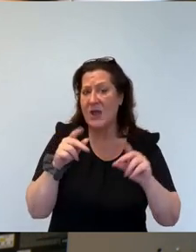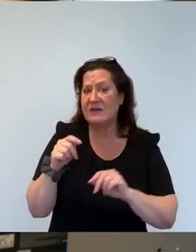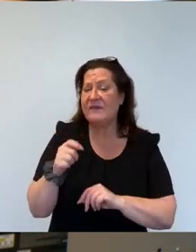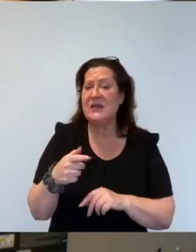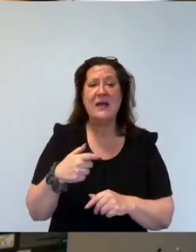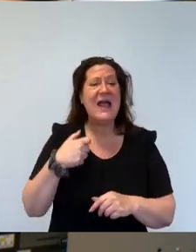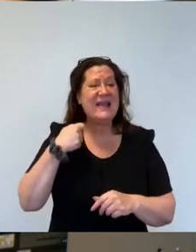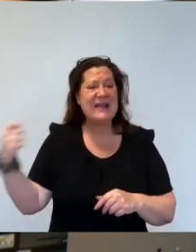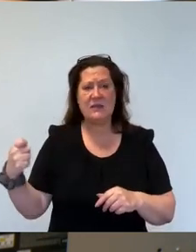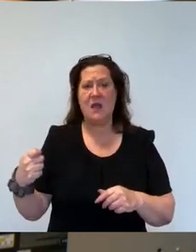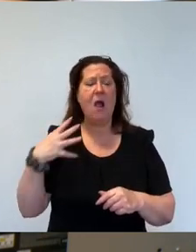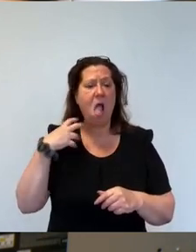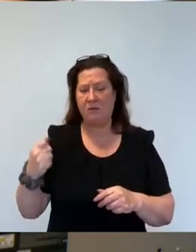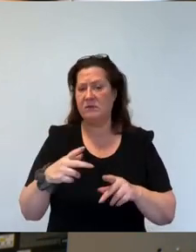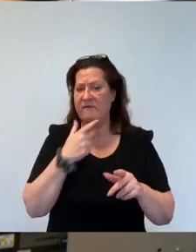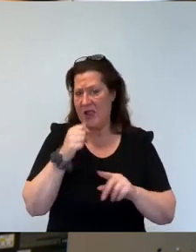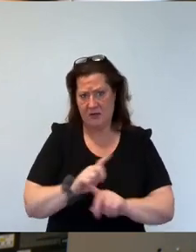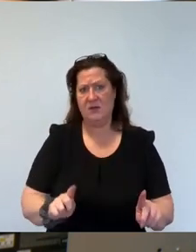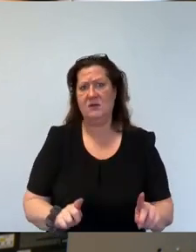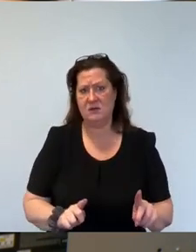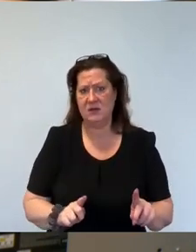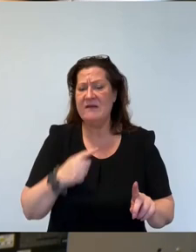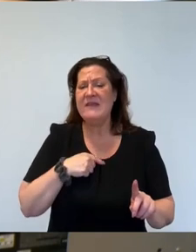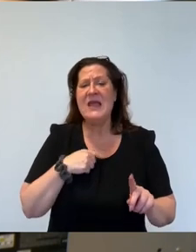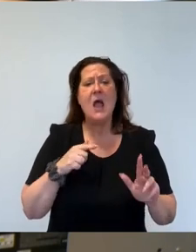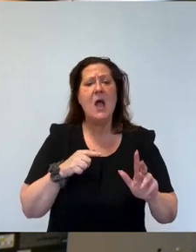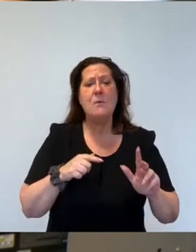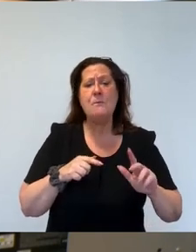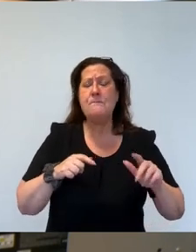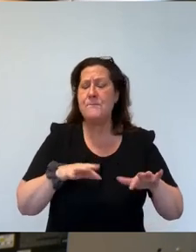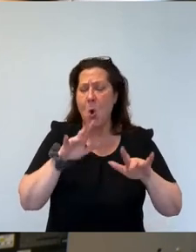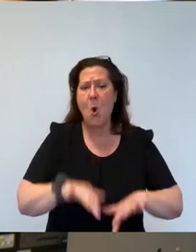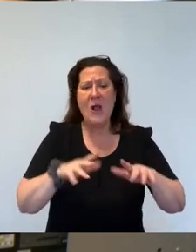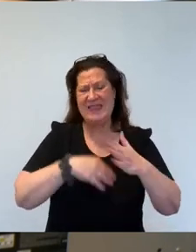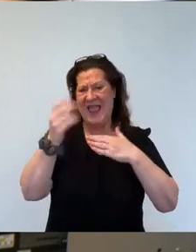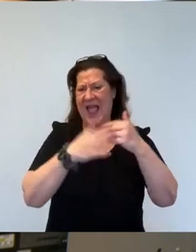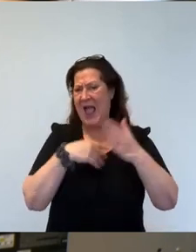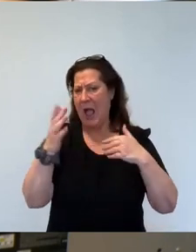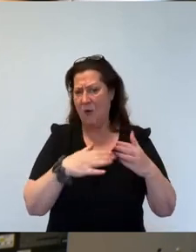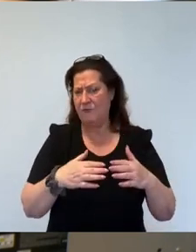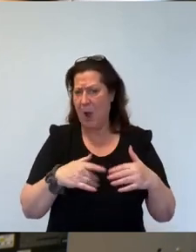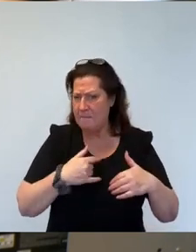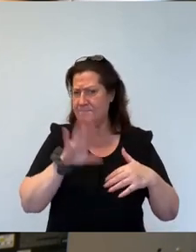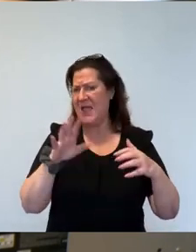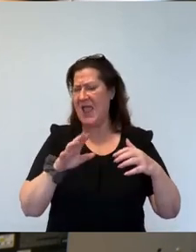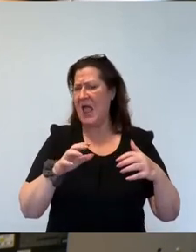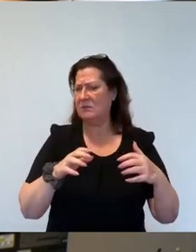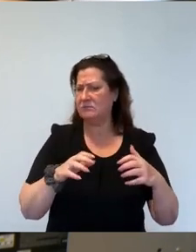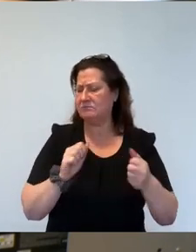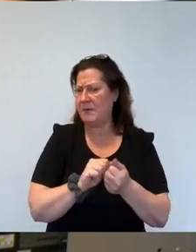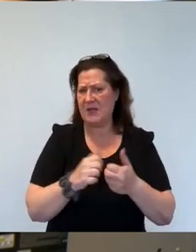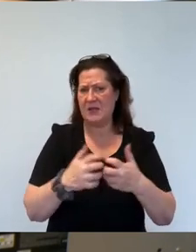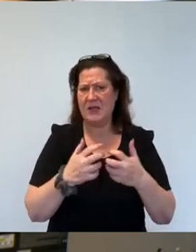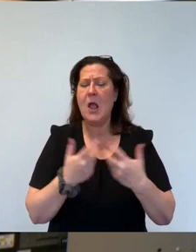Bürokratieaufbau sind an der Stelle. Zum Beispiel sind es, Beschränkungen wurde schon angesprochen, auf das Stadtgebiet oder